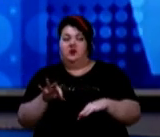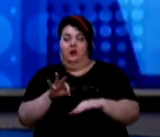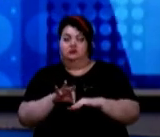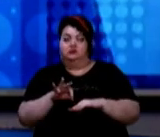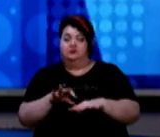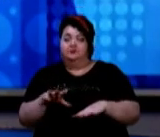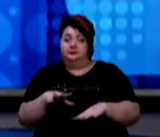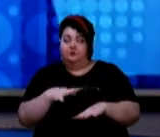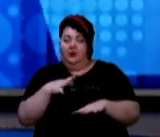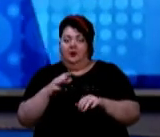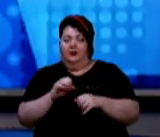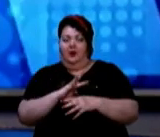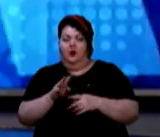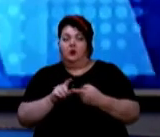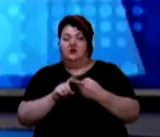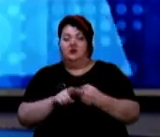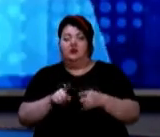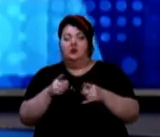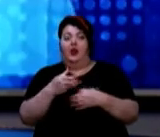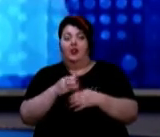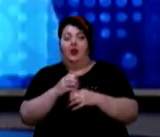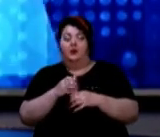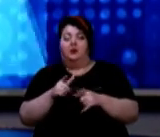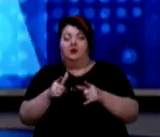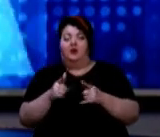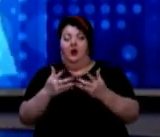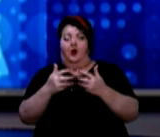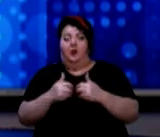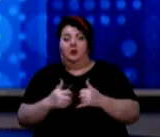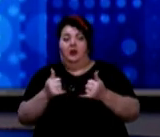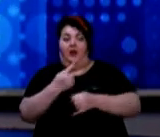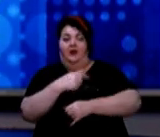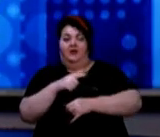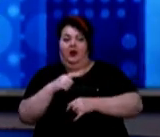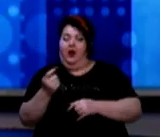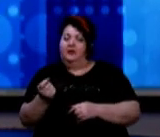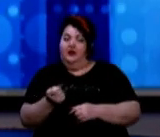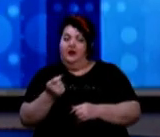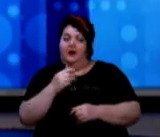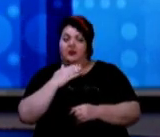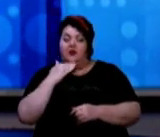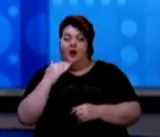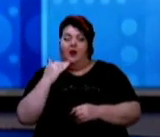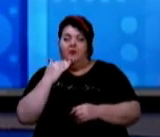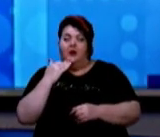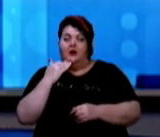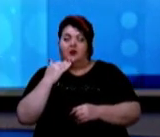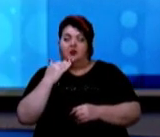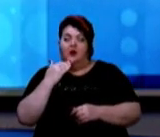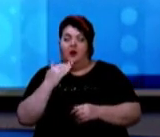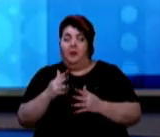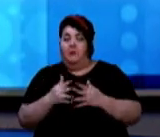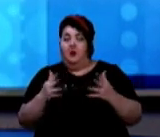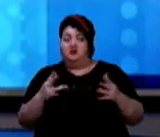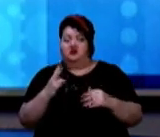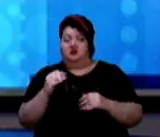коронавірус. При цьому лабораторне обладнання для ІФА-тестування в лікарнях набагато більше, ніж для ПЛР-тестування.